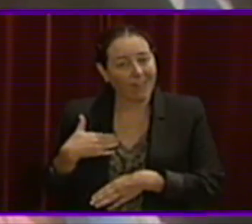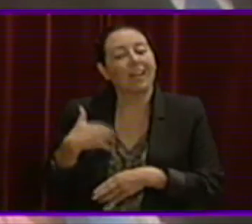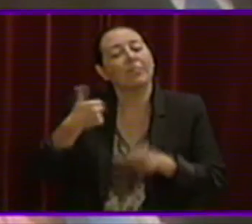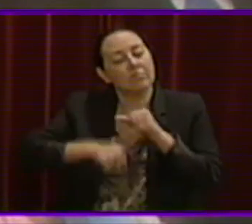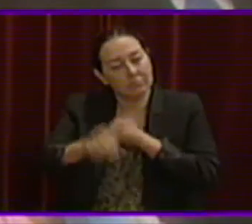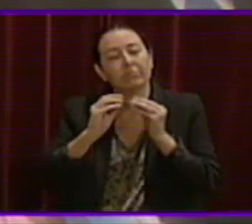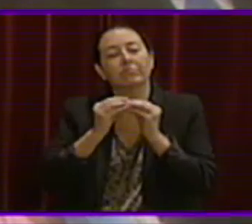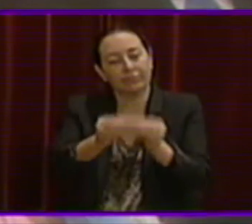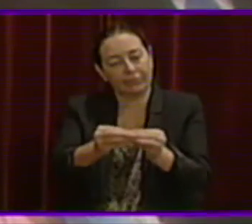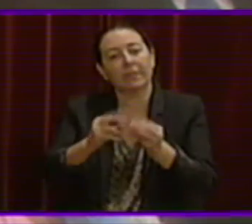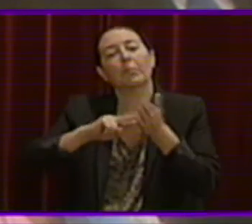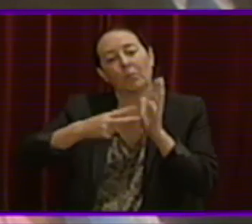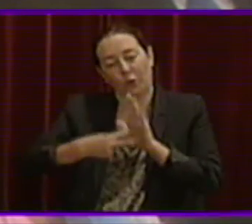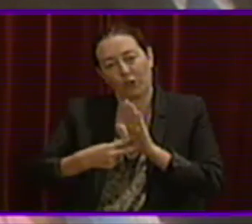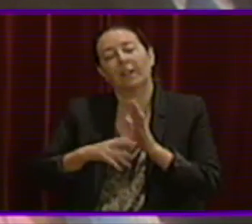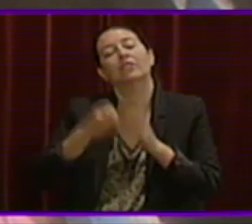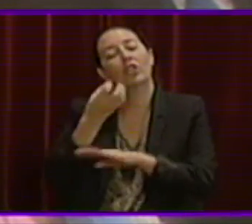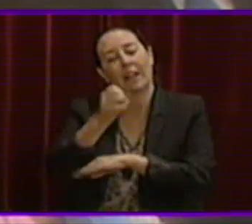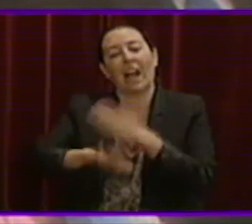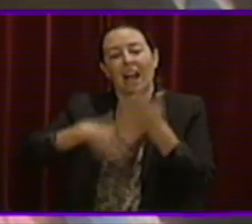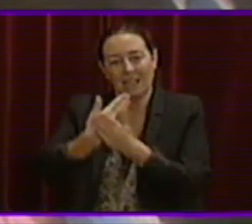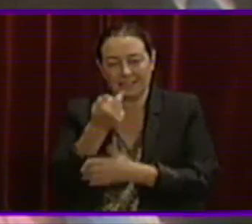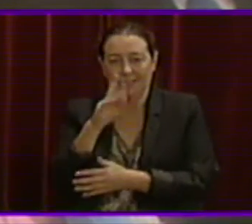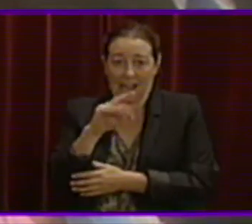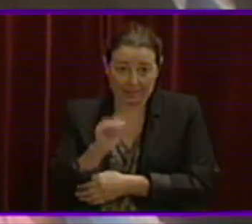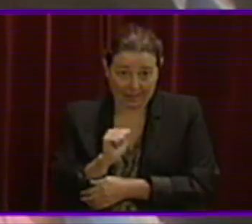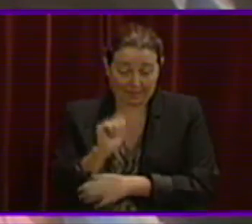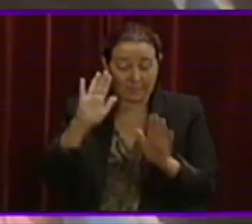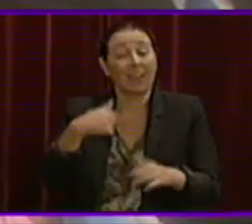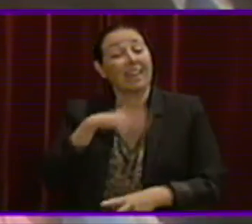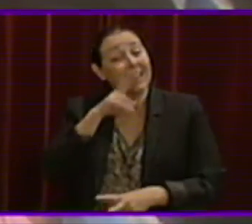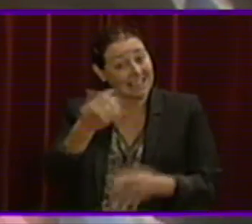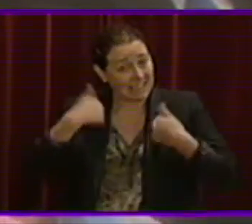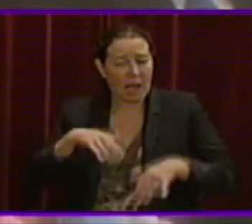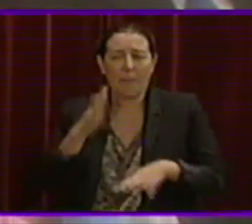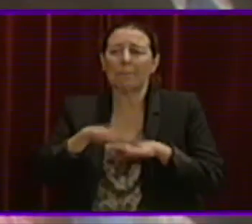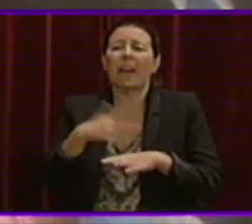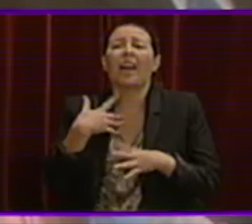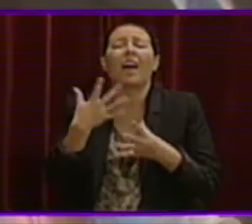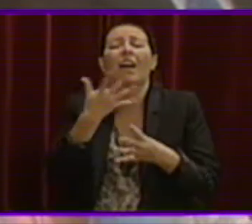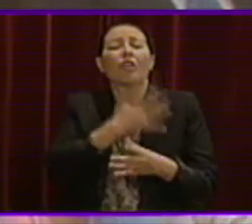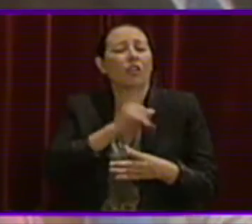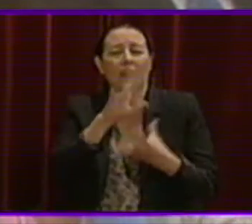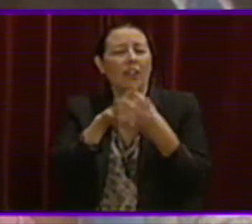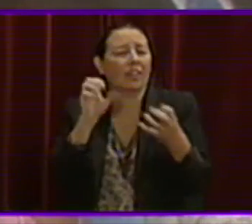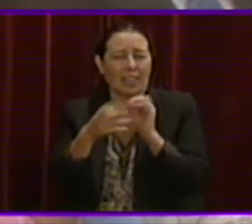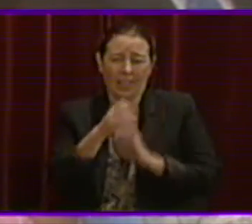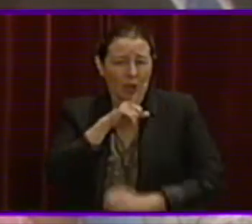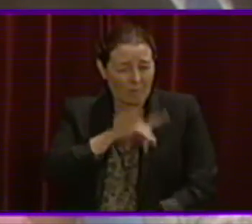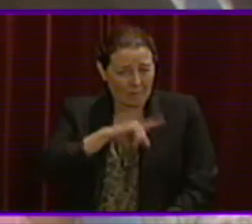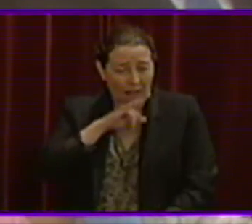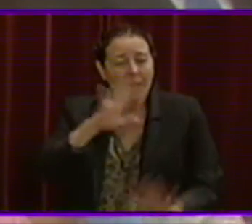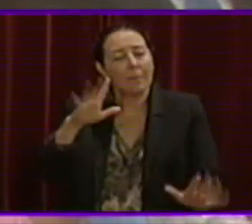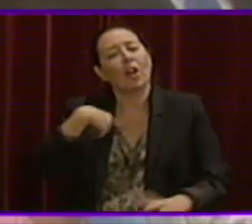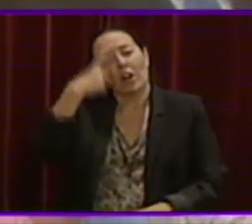executar el projecte de tren fins a artar. Dit això, i repeteix per evitar interpretacions, recordar